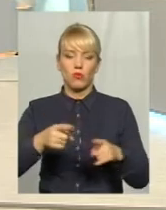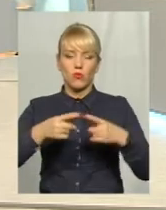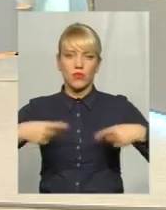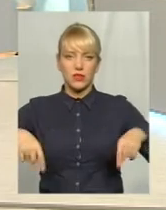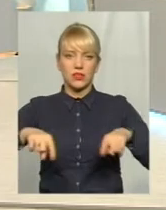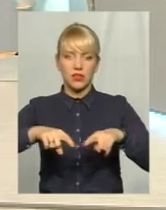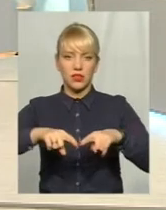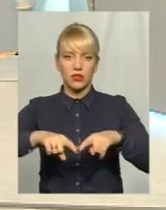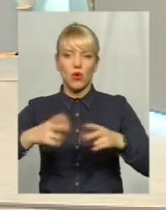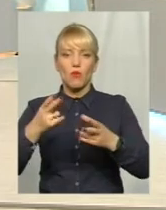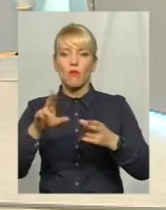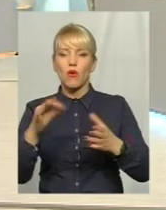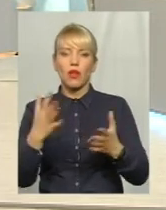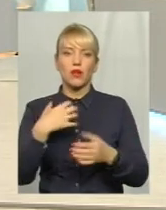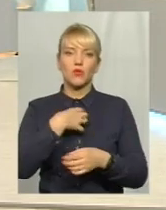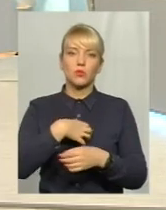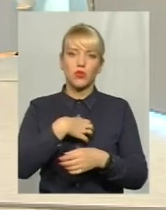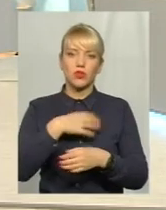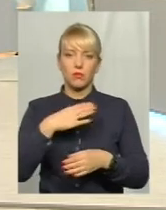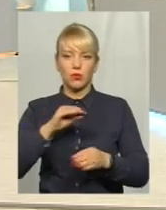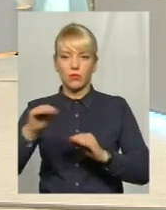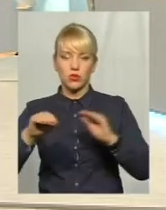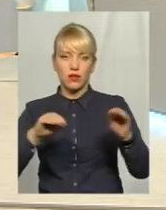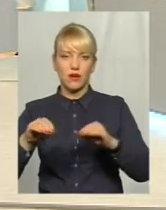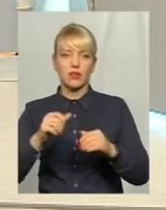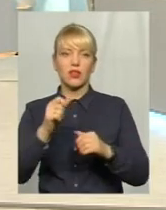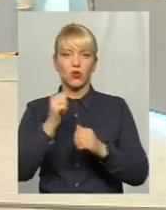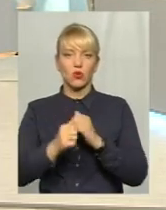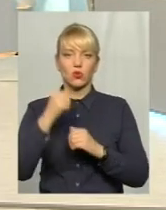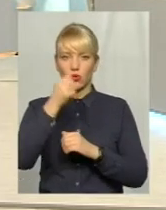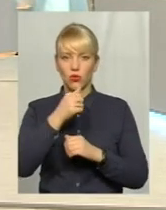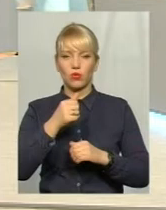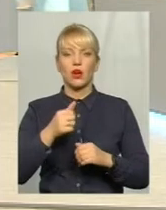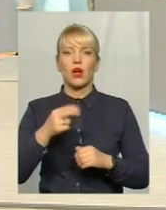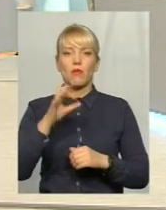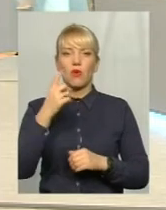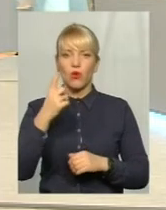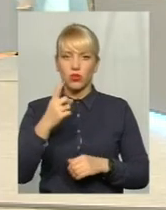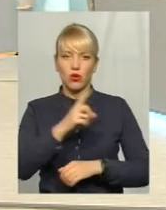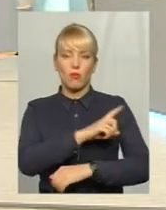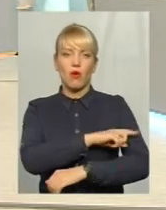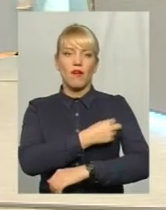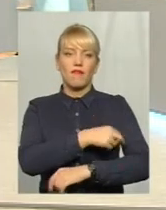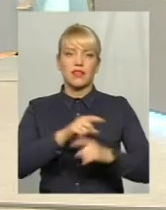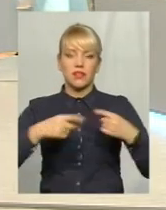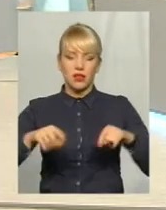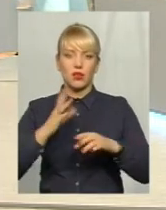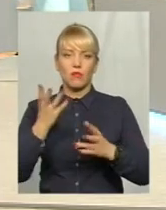по якихось пріоритетах виставляти і кожного року по одному відділенню оснащувати, фінансувати.